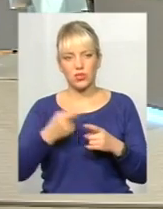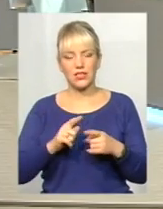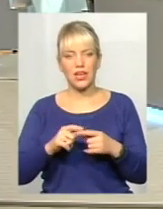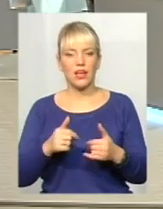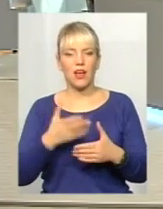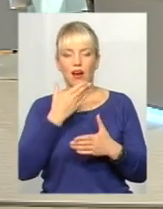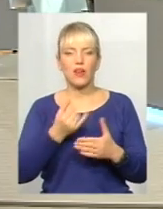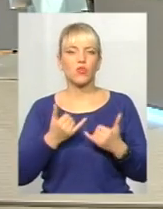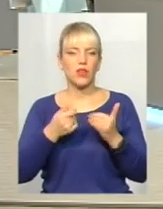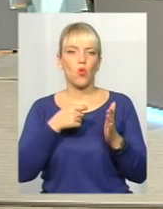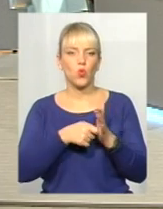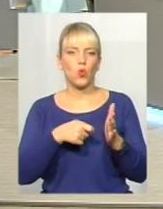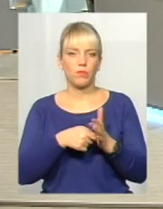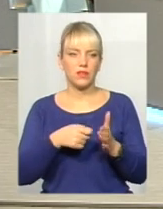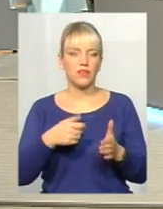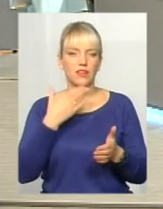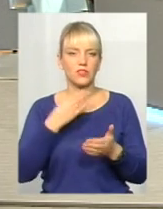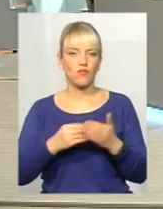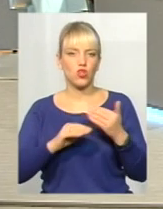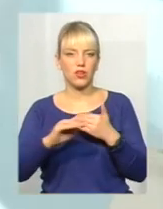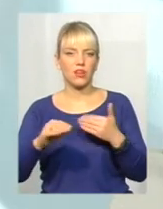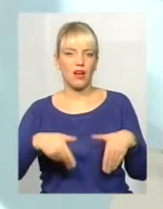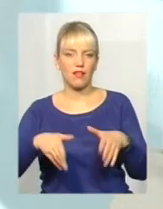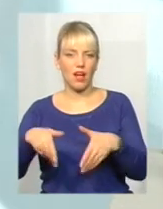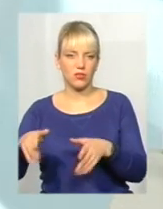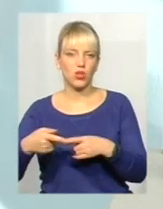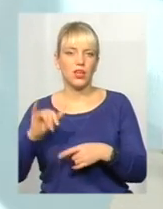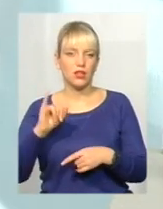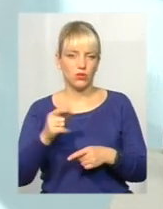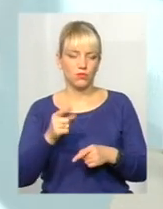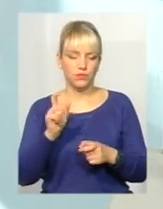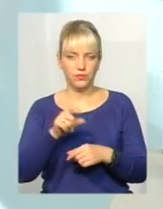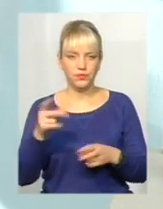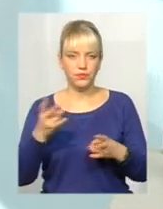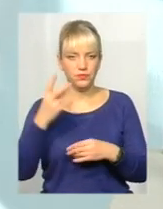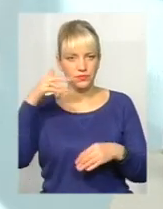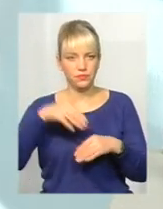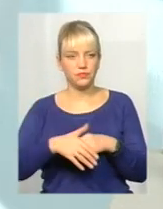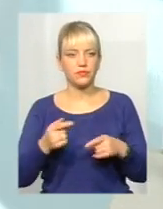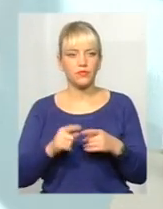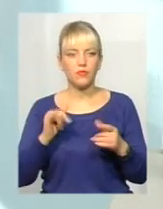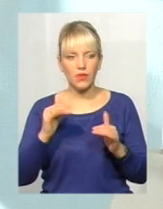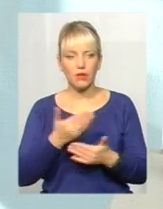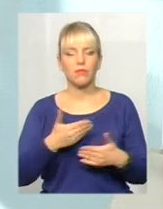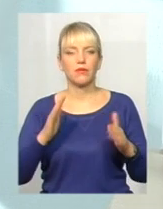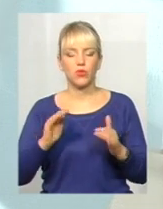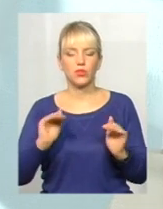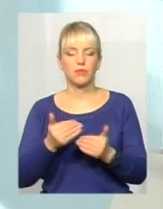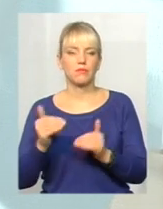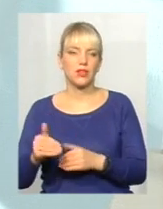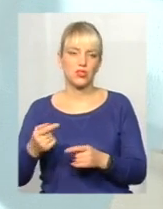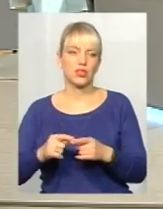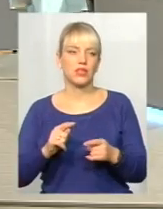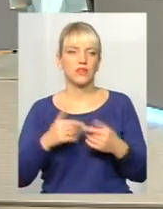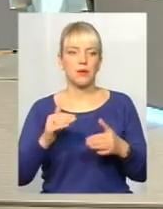своїх грядок. Тому і люди повинні розуміти, що ми можемо зменшити, на стадії домашній можемо зменшити